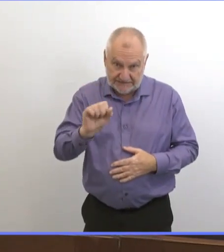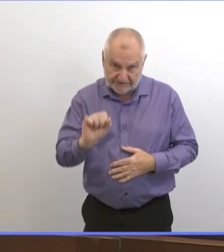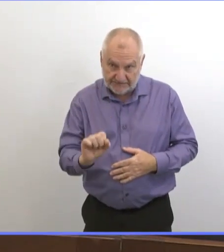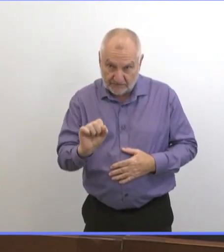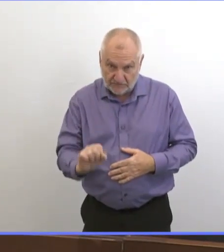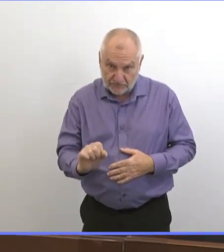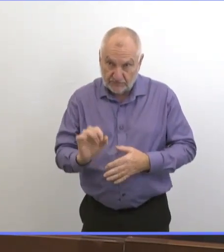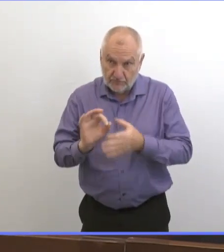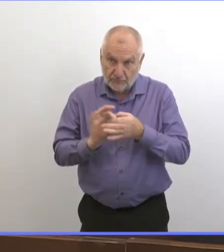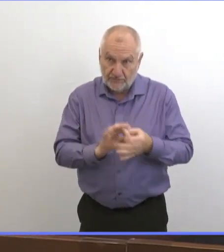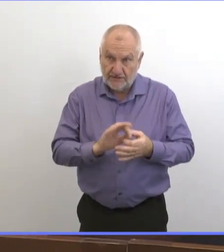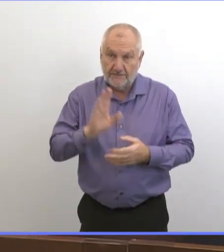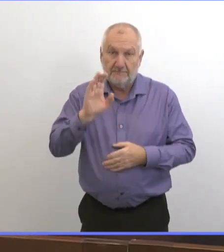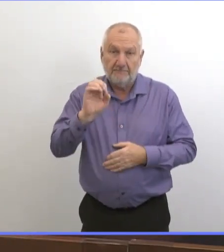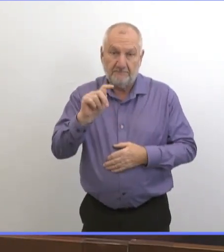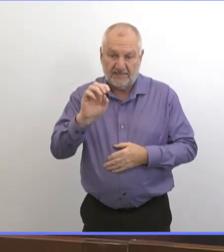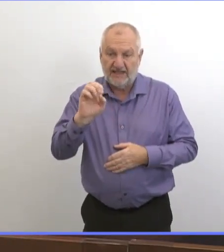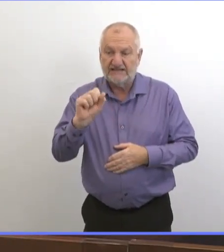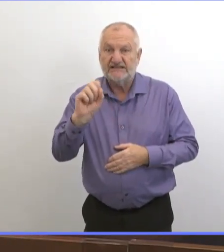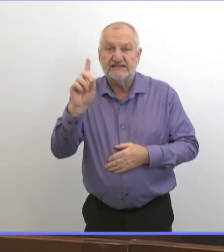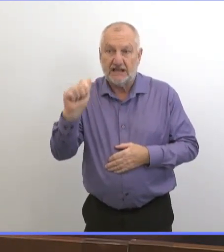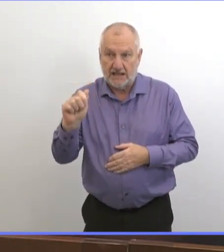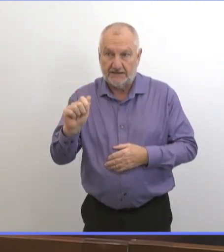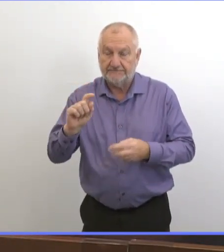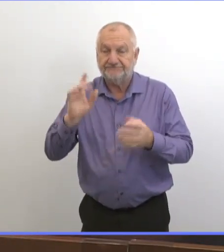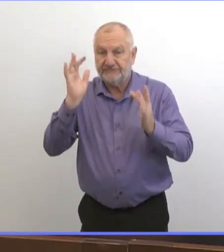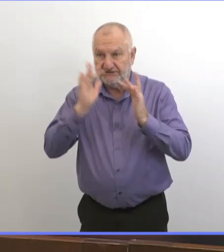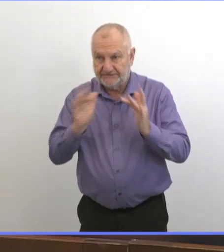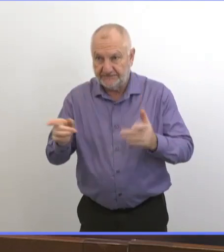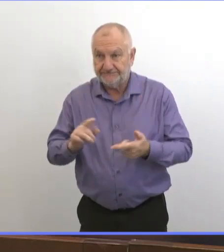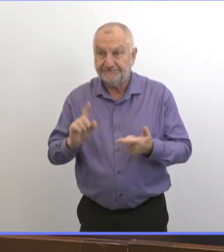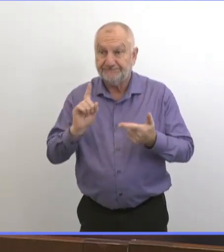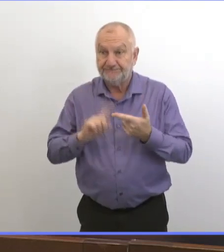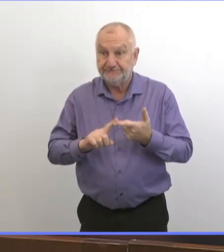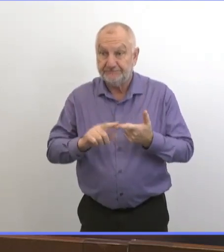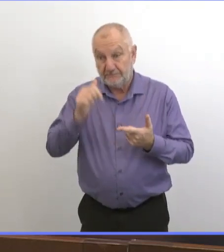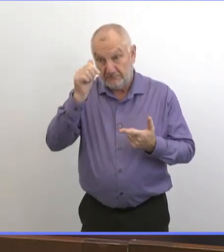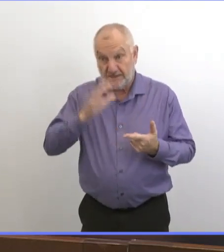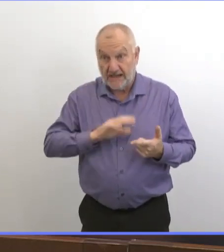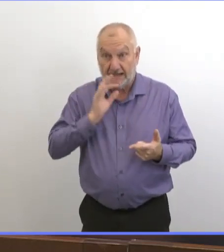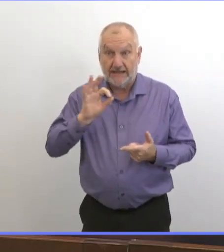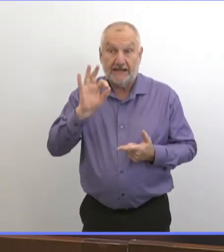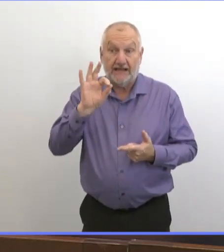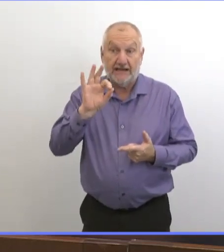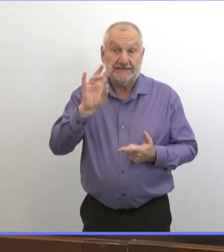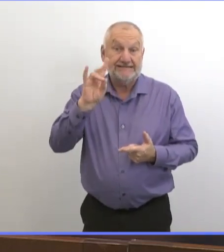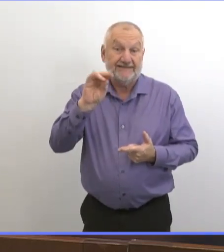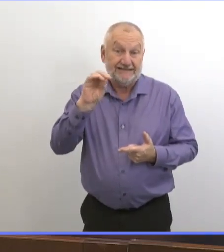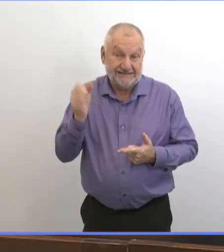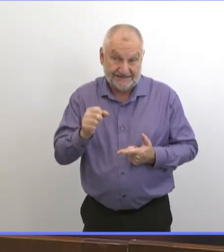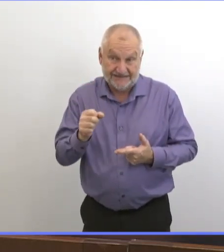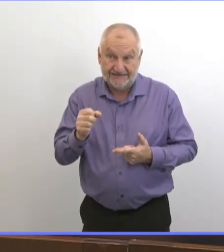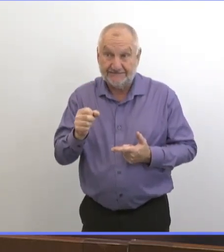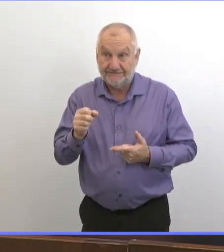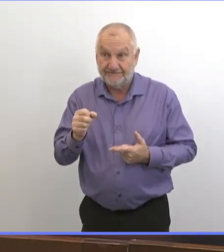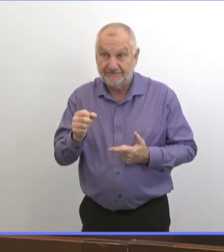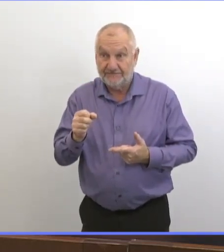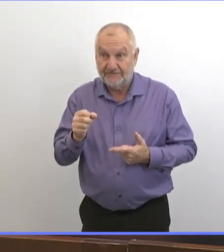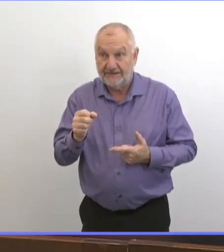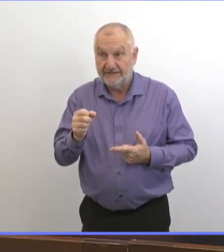épidémique de Bethesda, un septuagénaire de Winnipeg, une